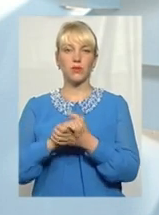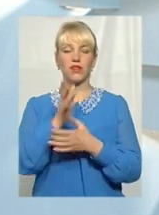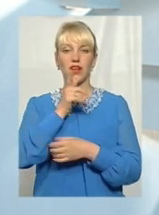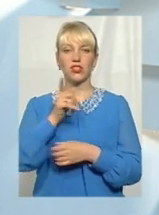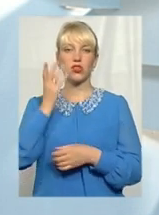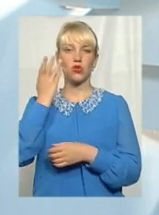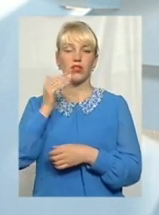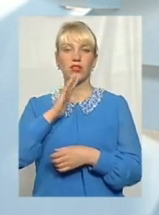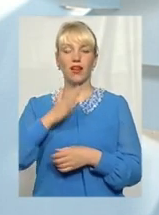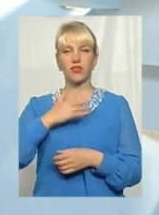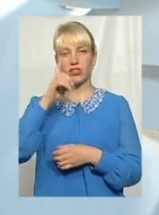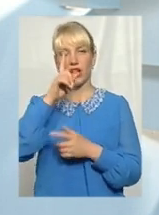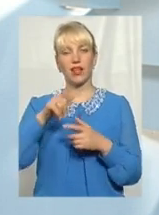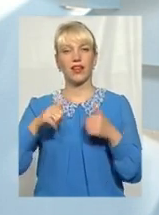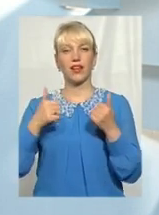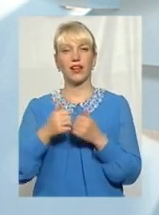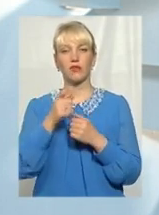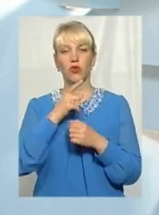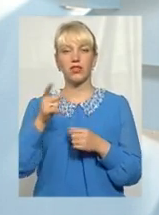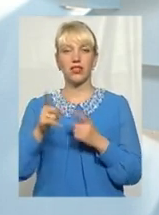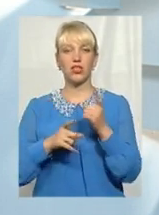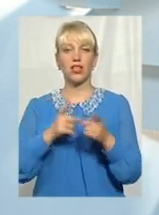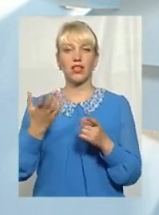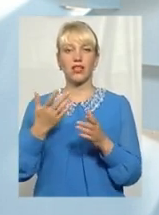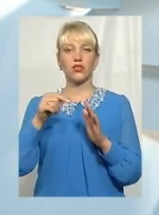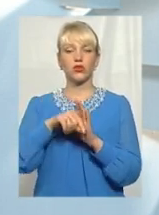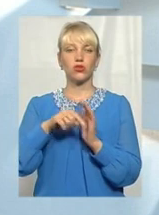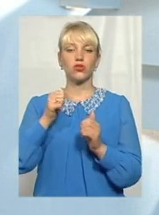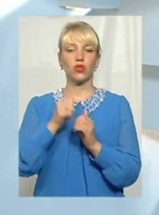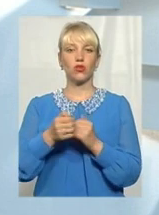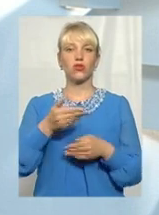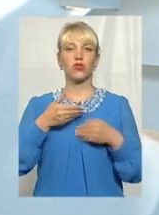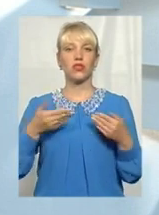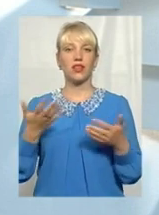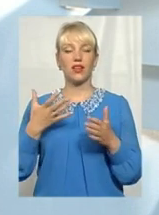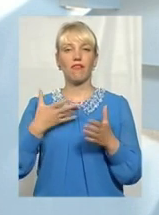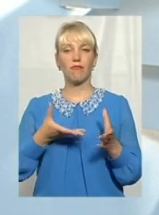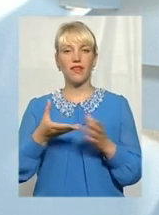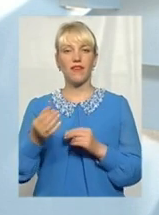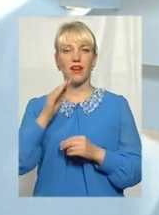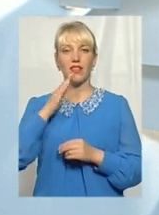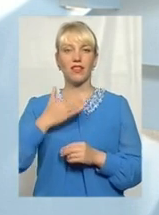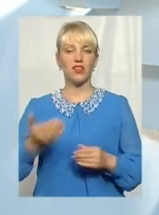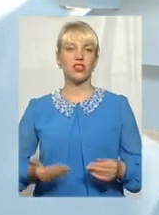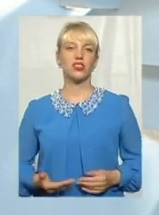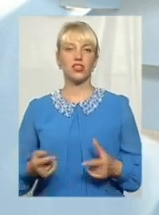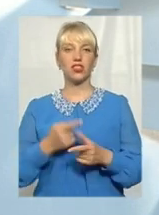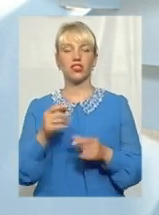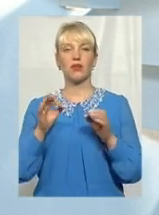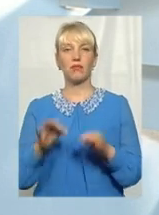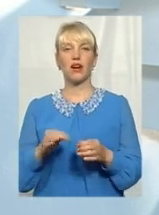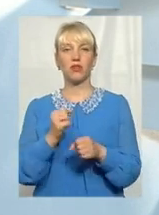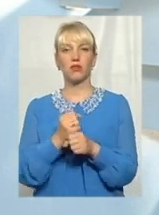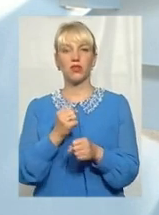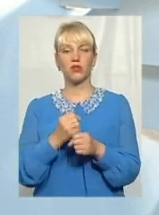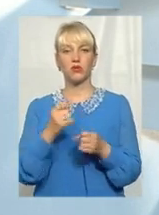реформування, яке стосується кожного з нас, яке впливає на наше життя, чи правильно працюють медіа,